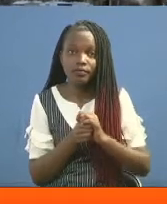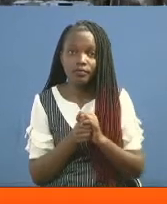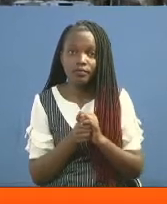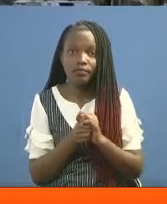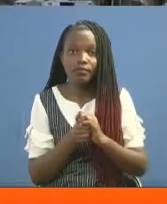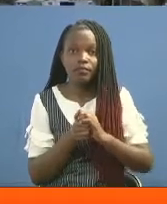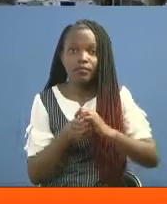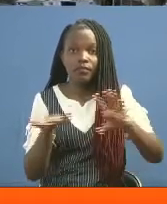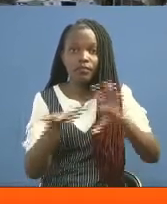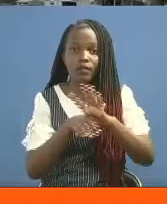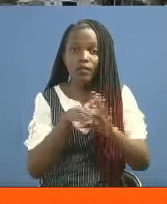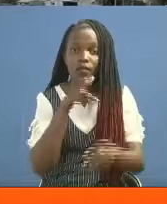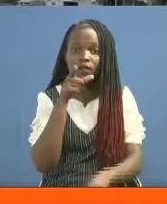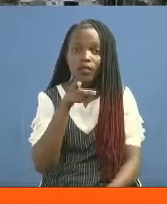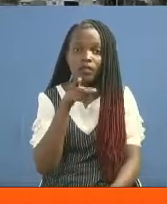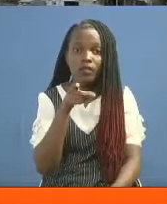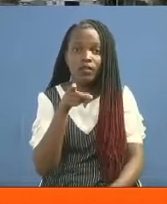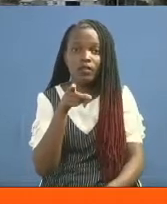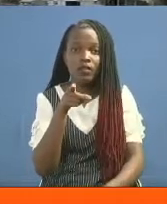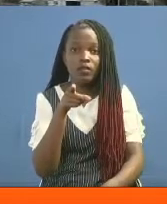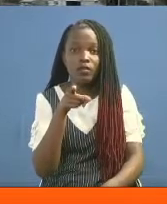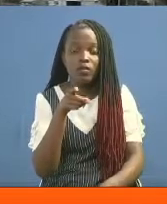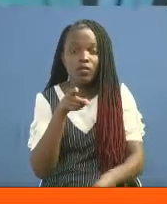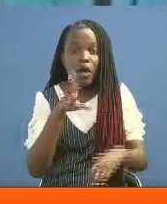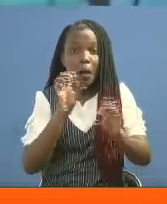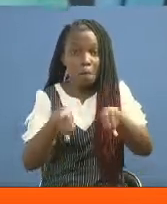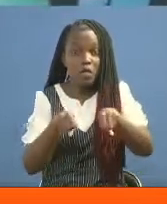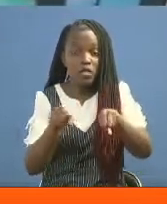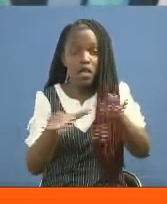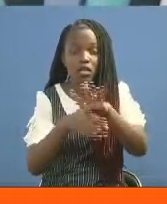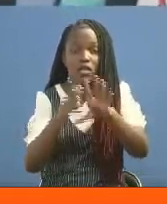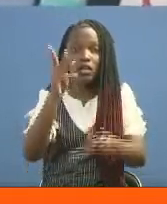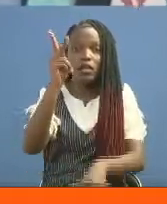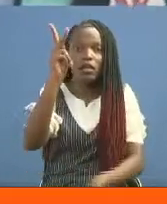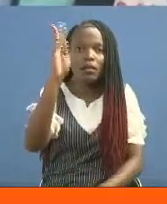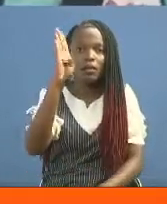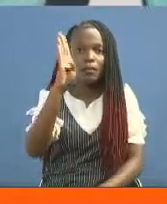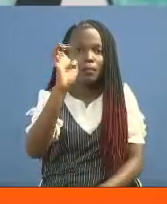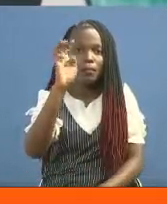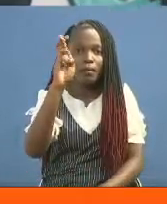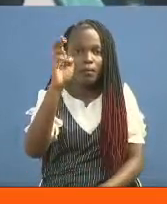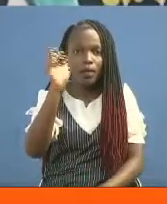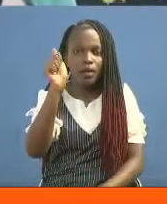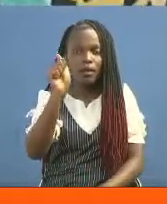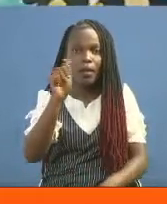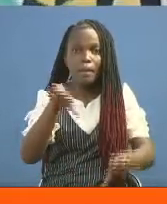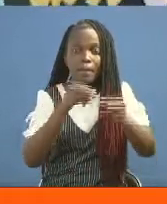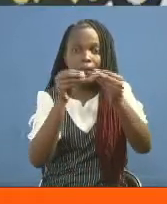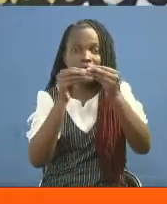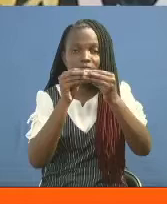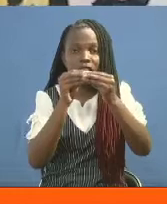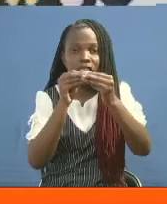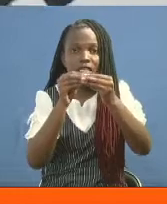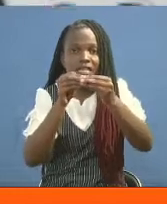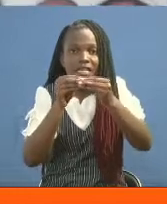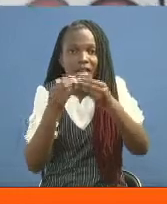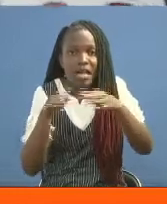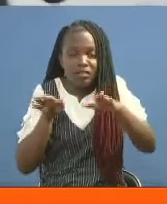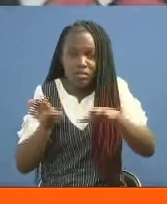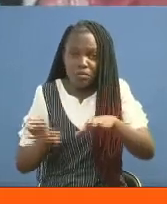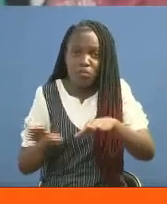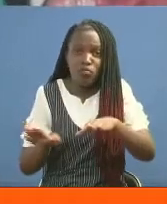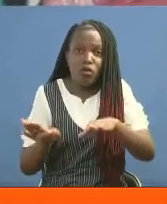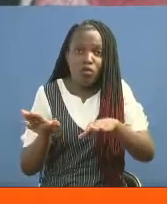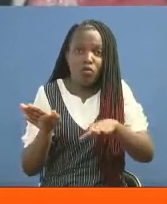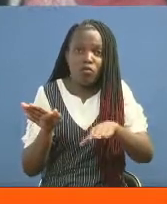Katika wakfu huwa uweza uliyoko mtani kibra na kutana na kinama mama wa dogo, yani akipata mafunzo